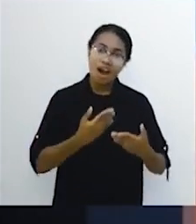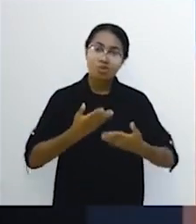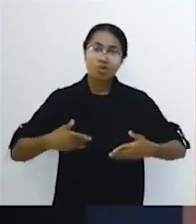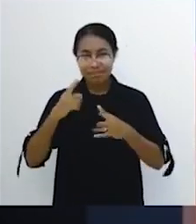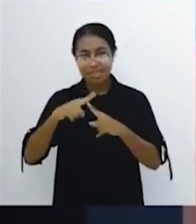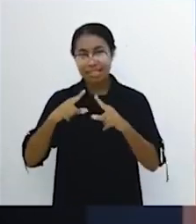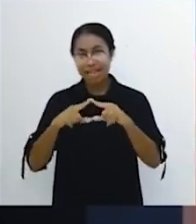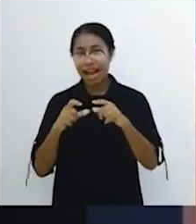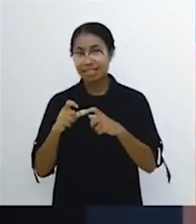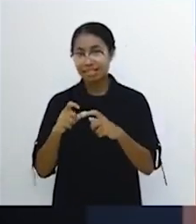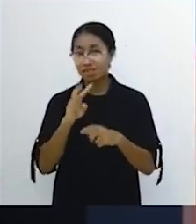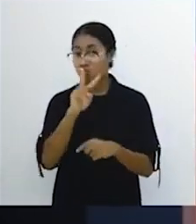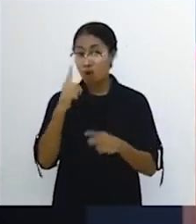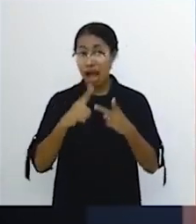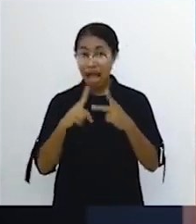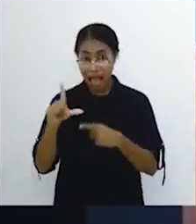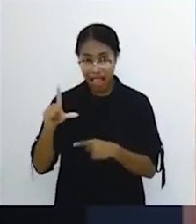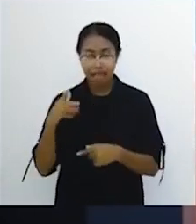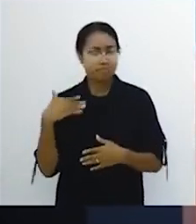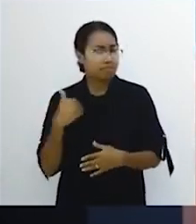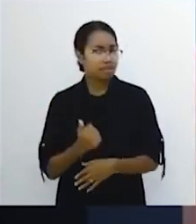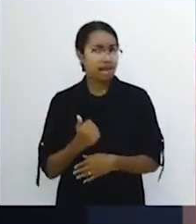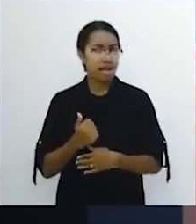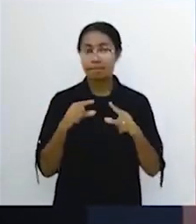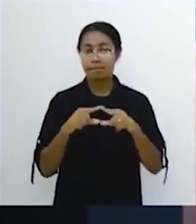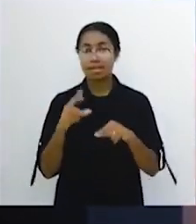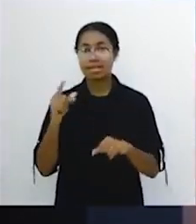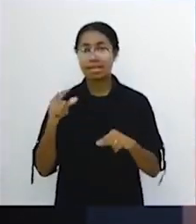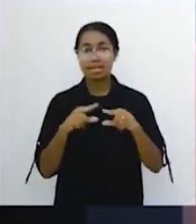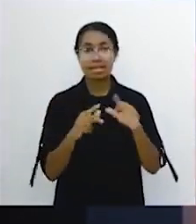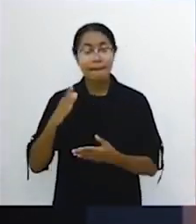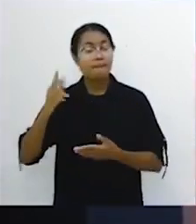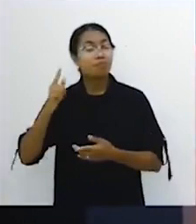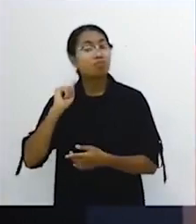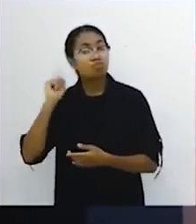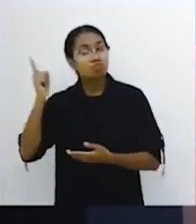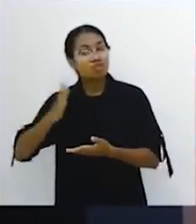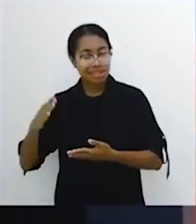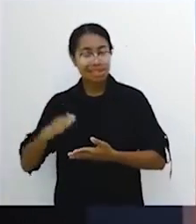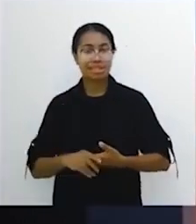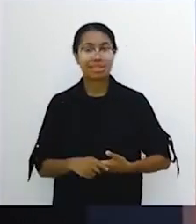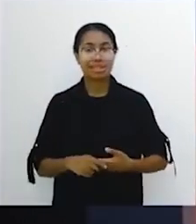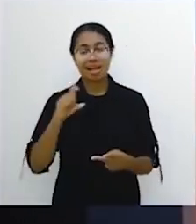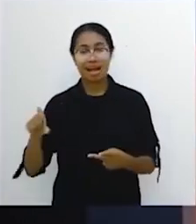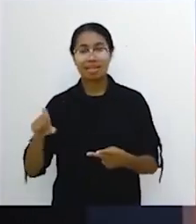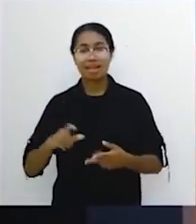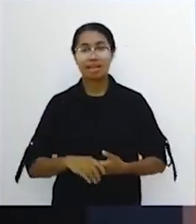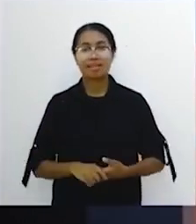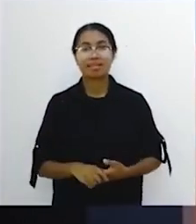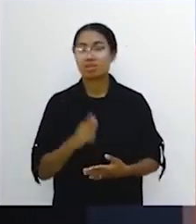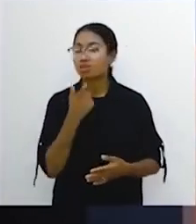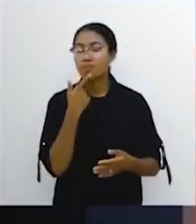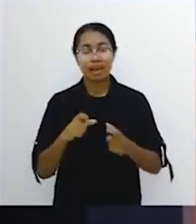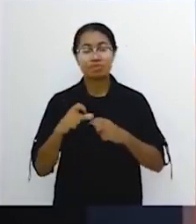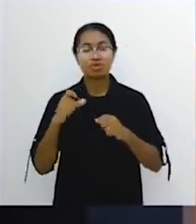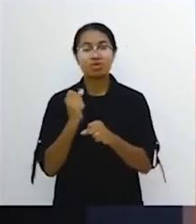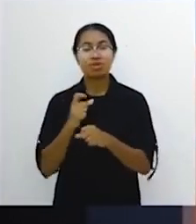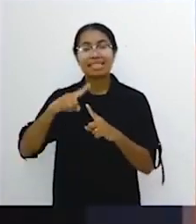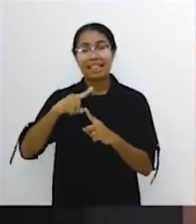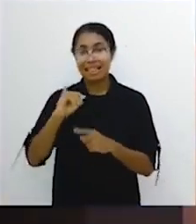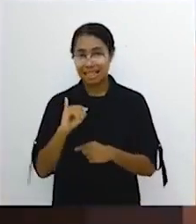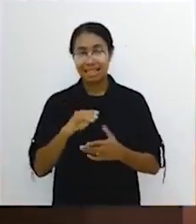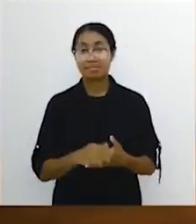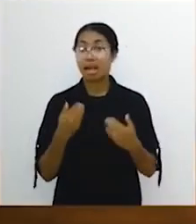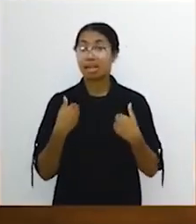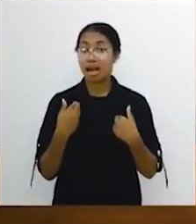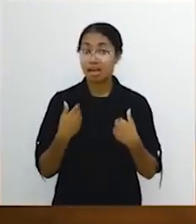trans. Dua hal bisa menyebabkan suasana trans. Peranan musik. Peranan kata-kata. Itu penting di dalam sugesti. Makanya